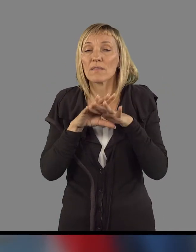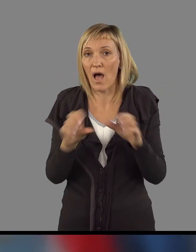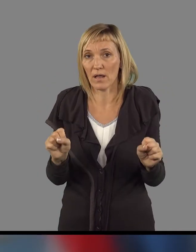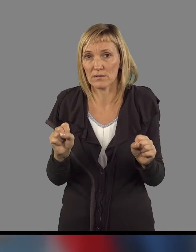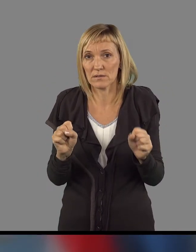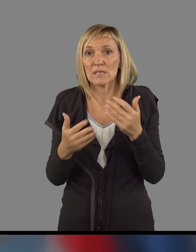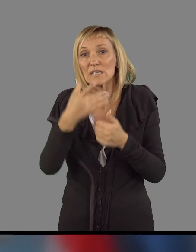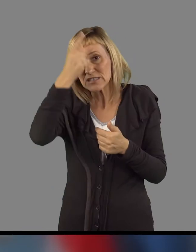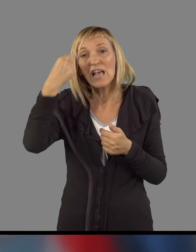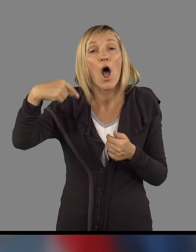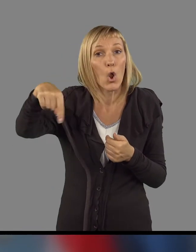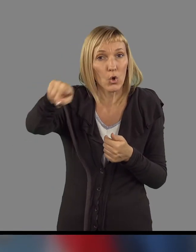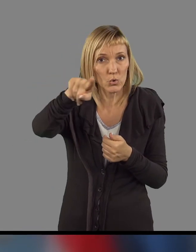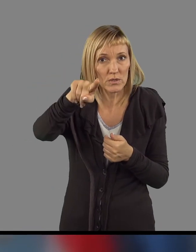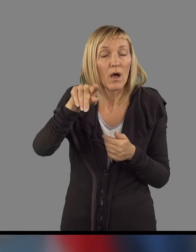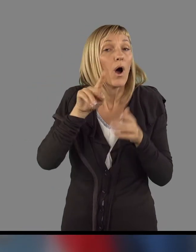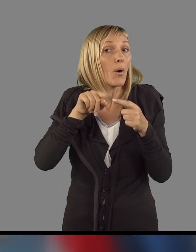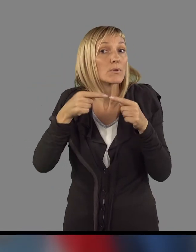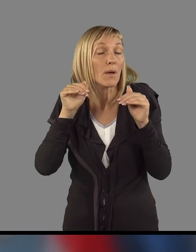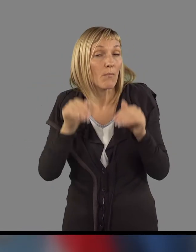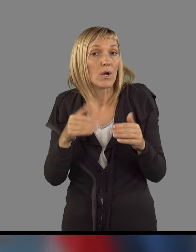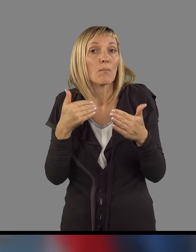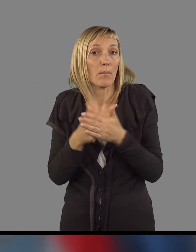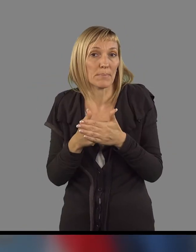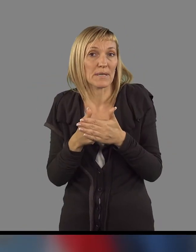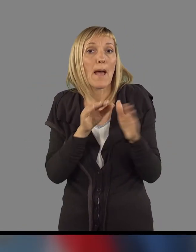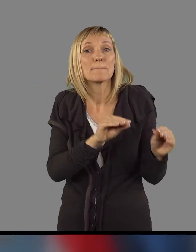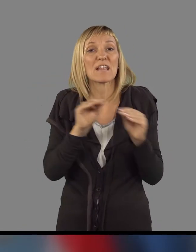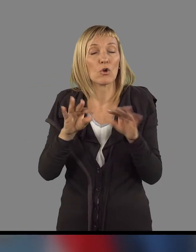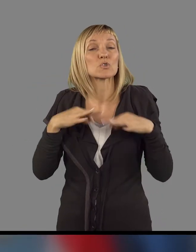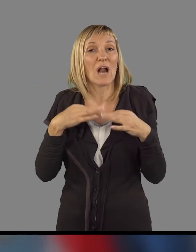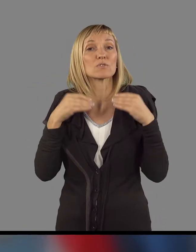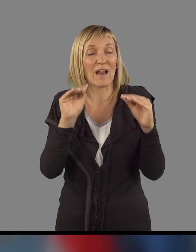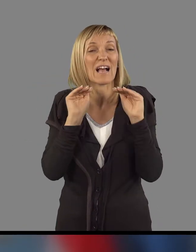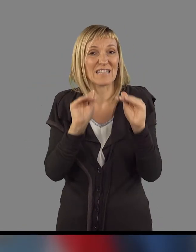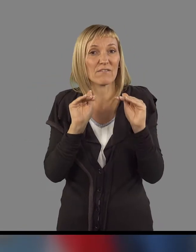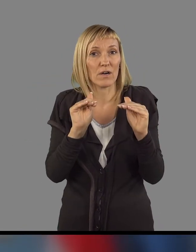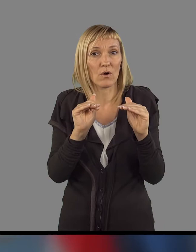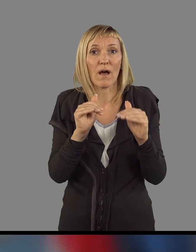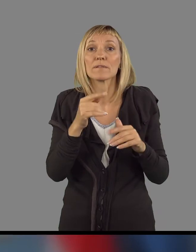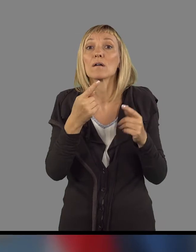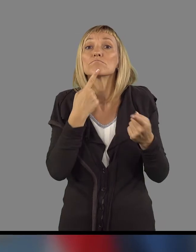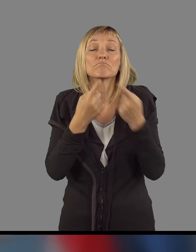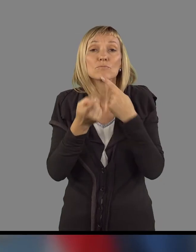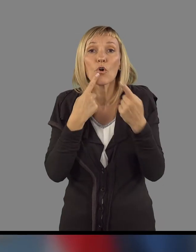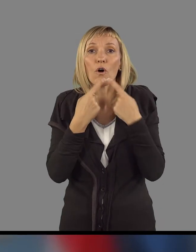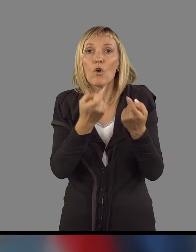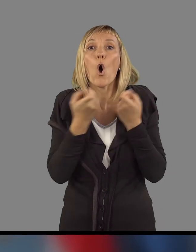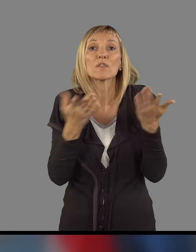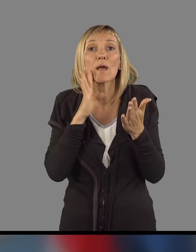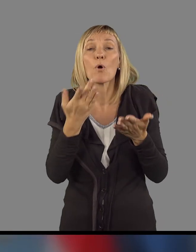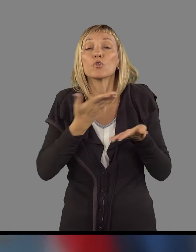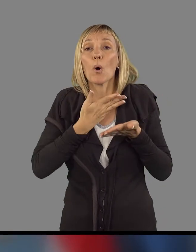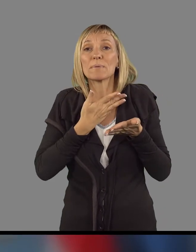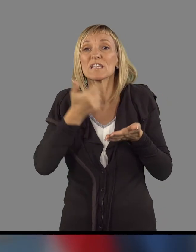narediti za ljudi, potem moramo tudi pri prenosu zdravstvenega zavarovanja do reči, od kje